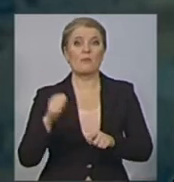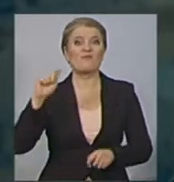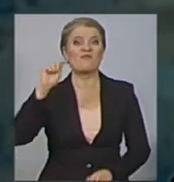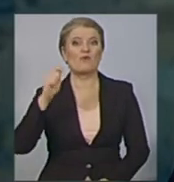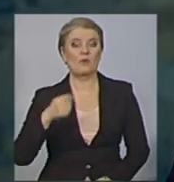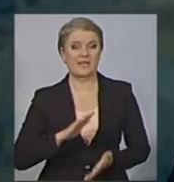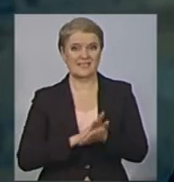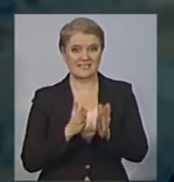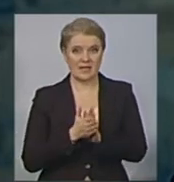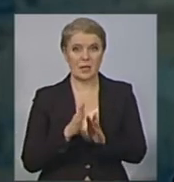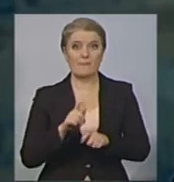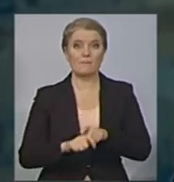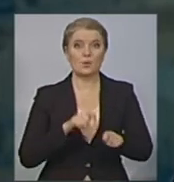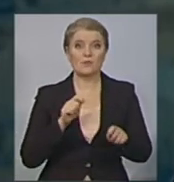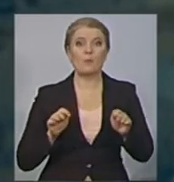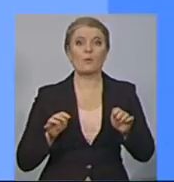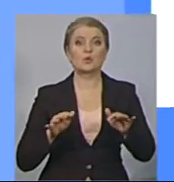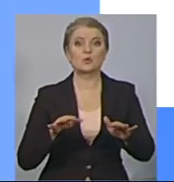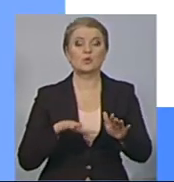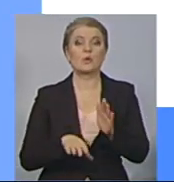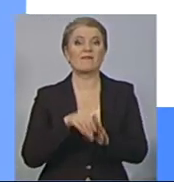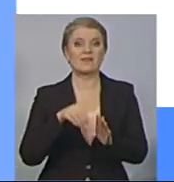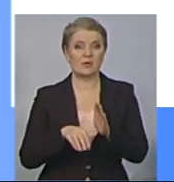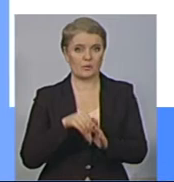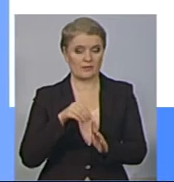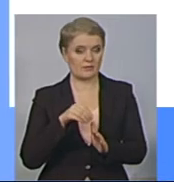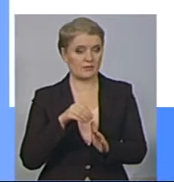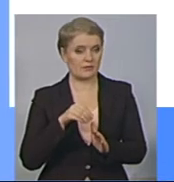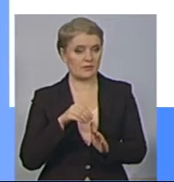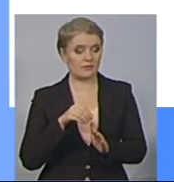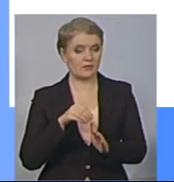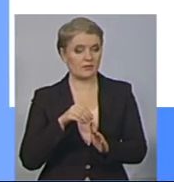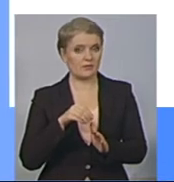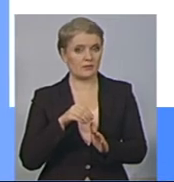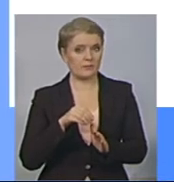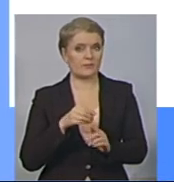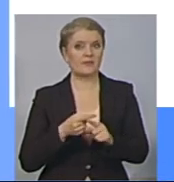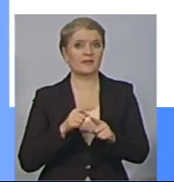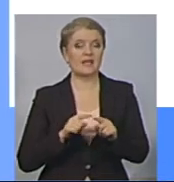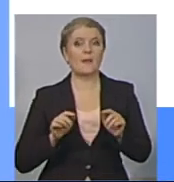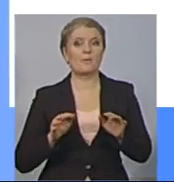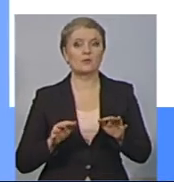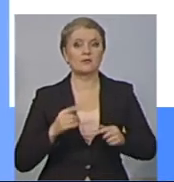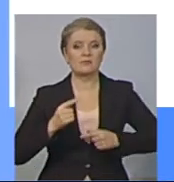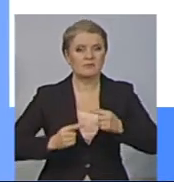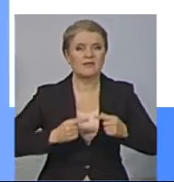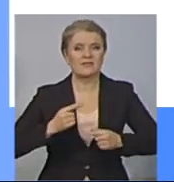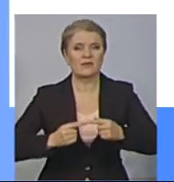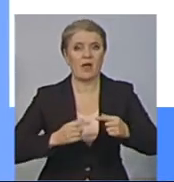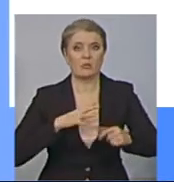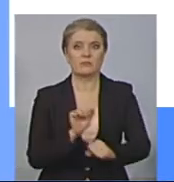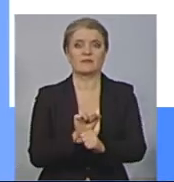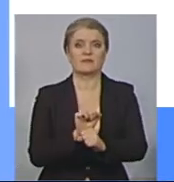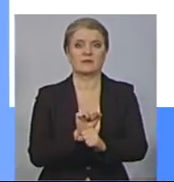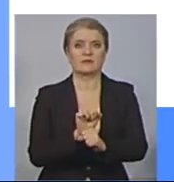виборів до об'єднаних територіальних громад. Виборчий процес є безперервним і на якомусь ситуацію він був перерваний.